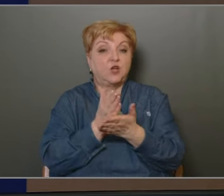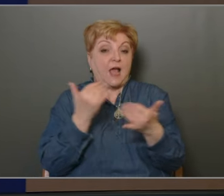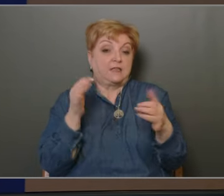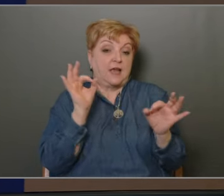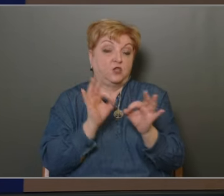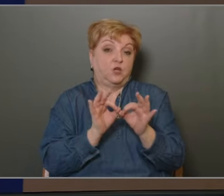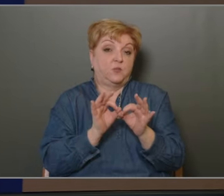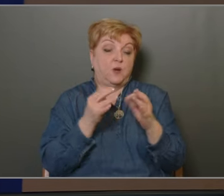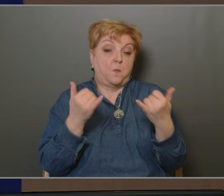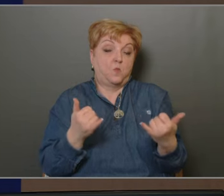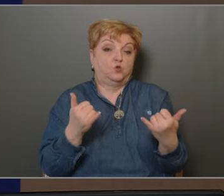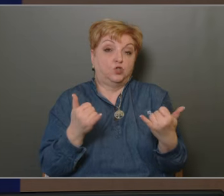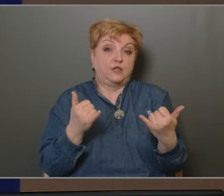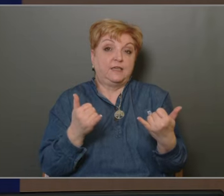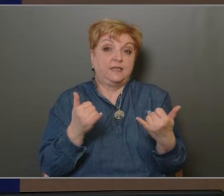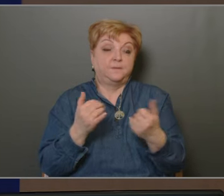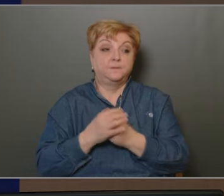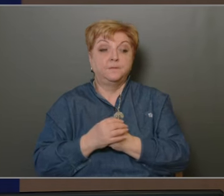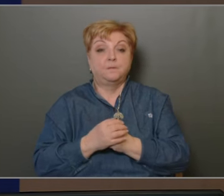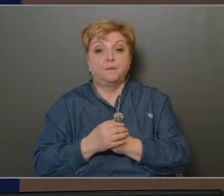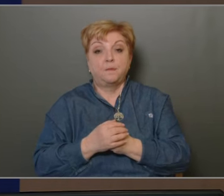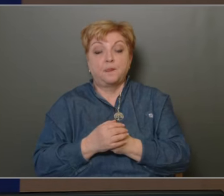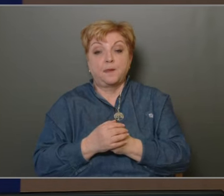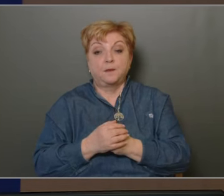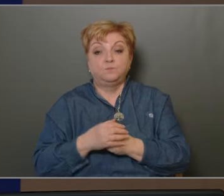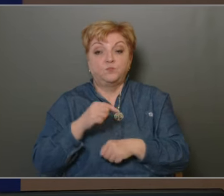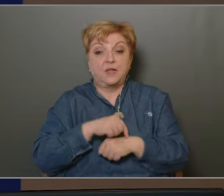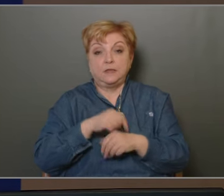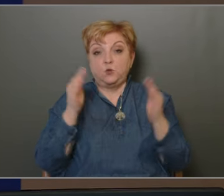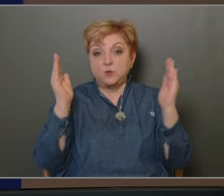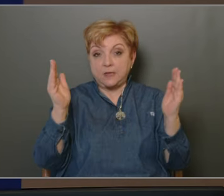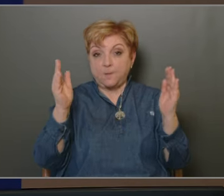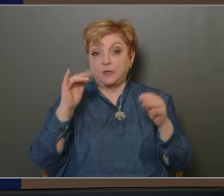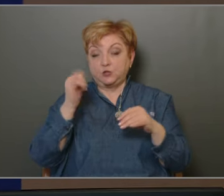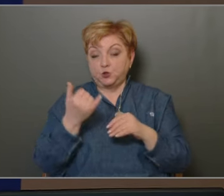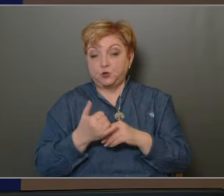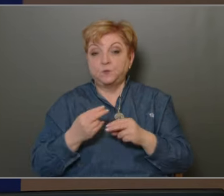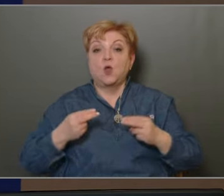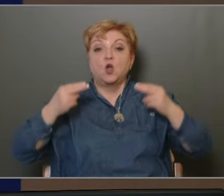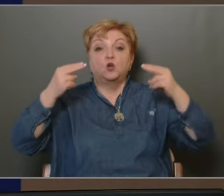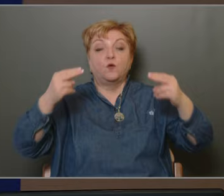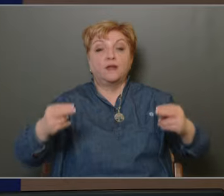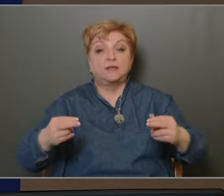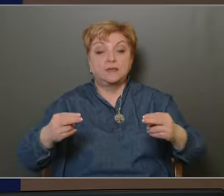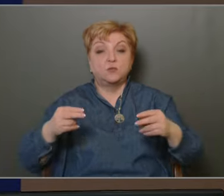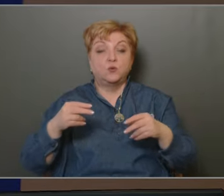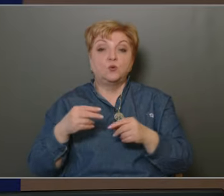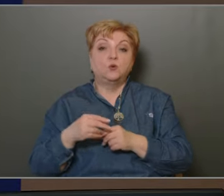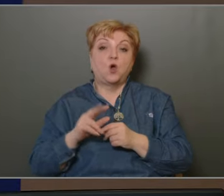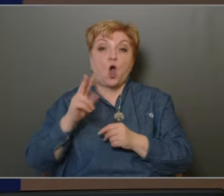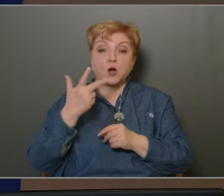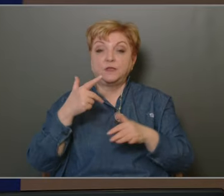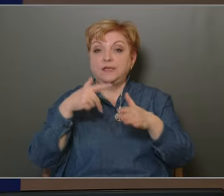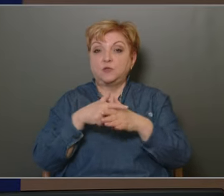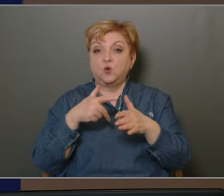a mostani időszakban is. Következő ilyen harmadik ilyen dolog, ami